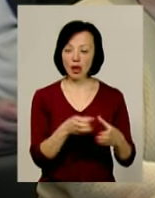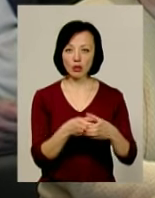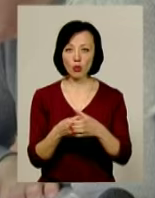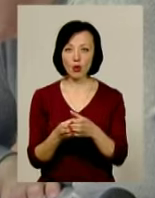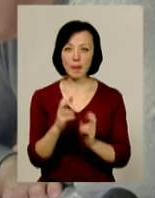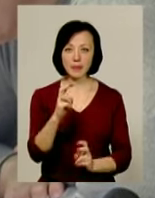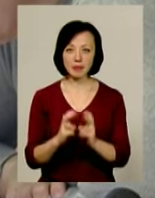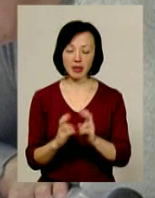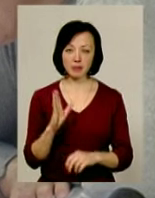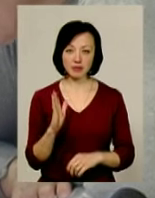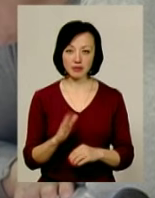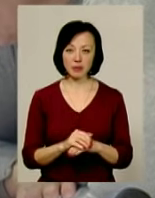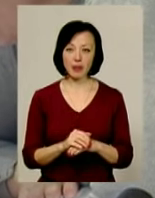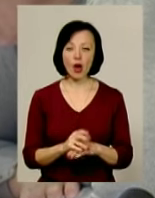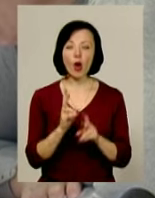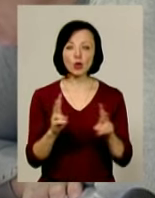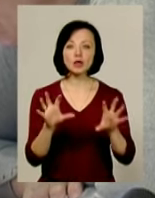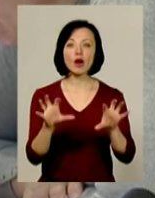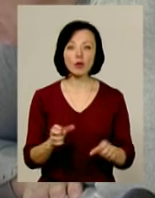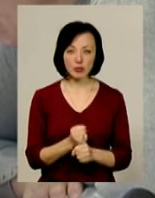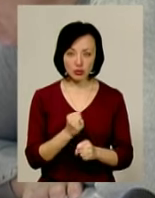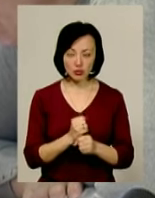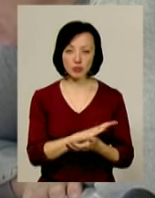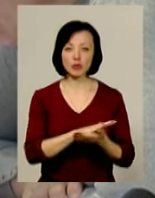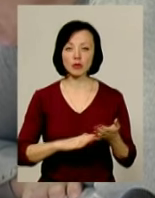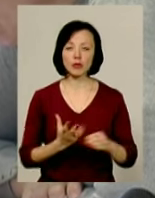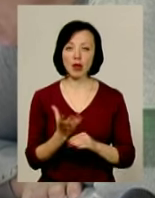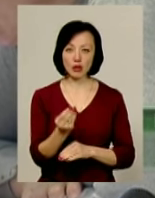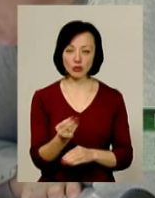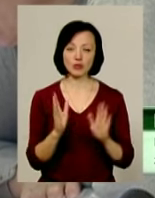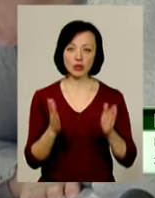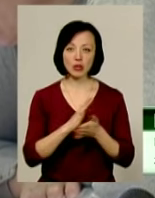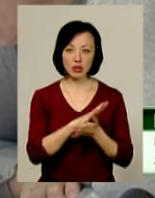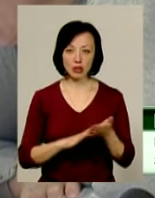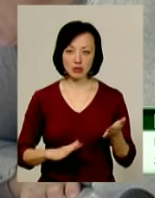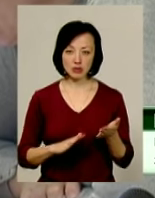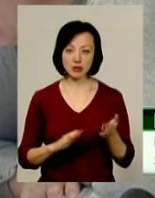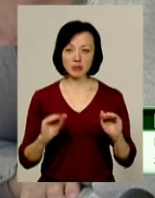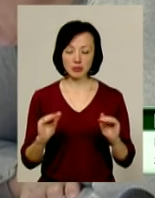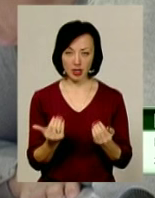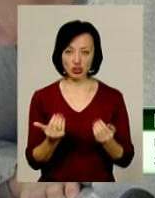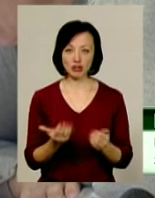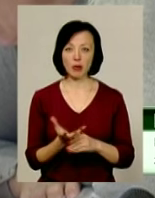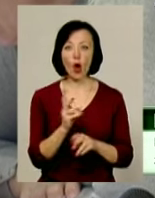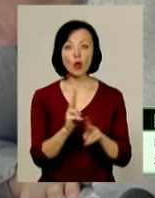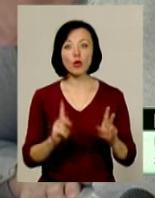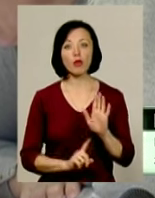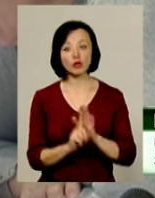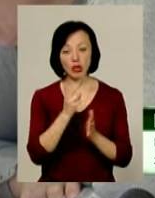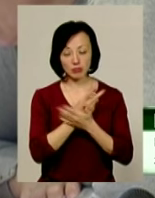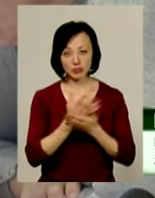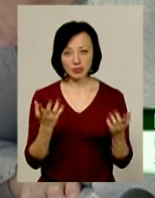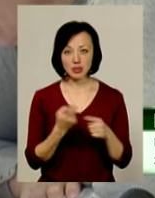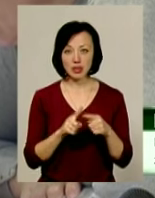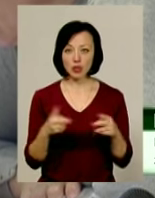підприємств. Ті, хто легально працював, легально плачував податки, вони і будуть сплачувати менше. Ті, хто почали виходити з тіні,